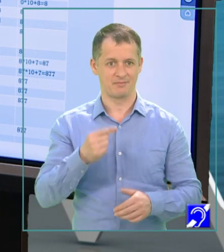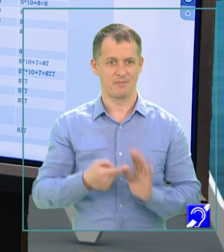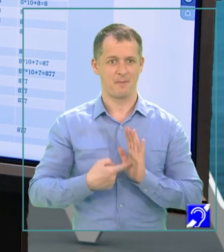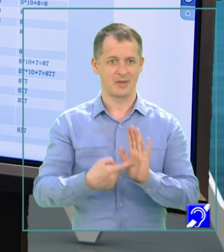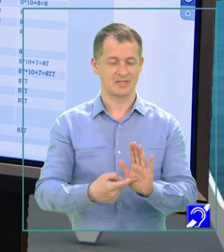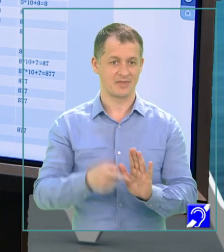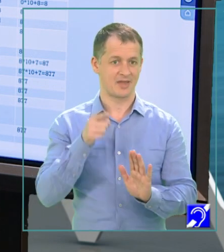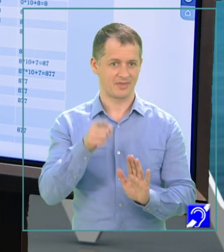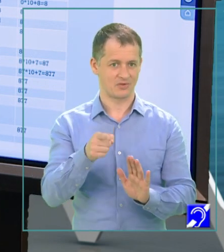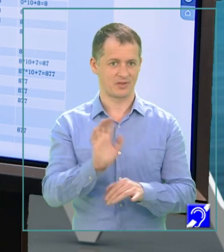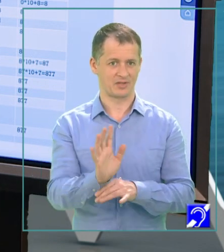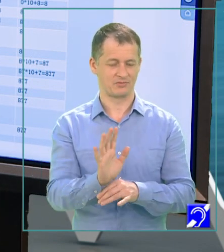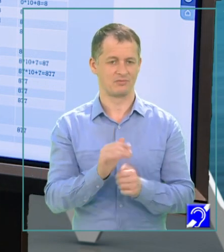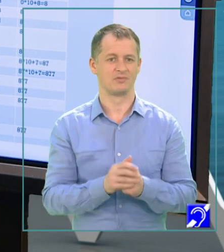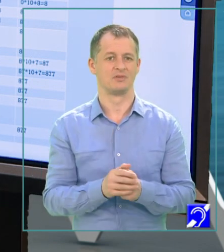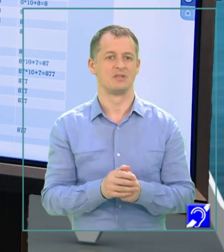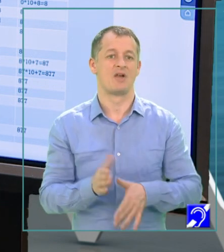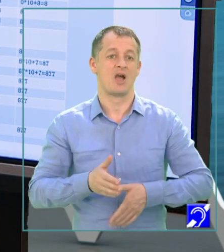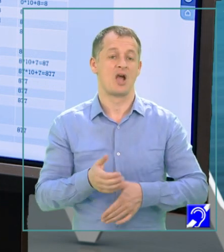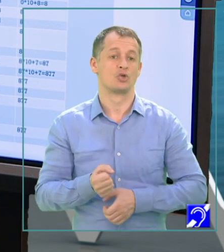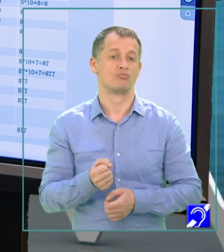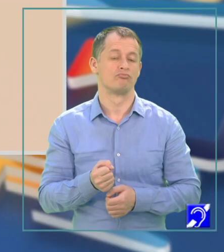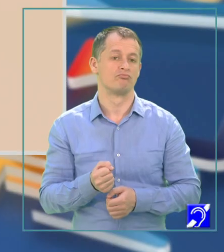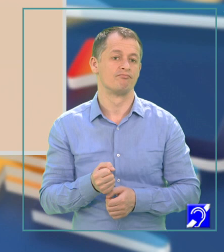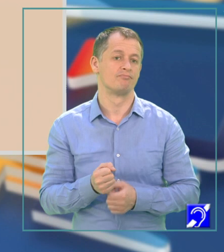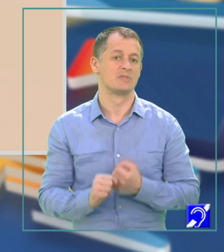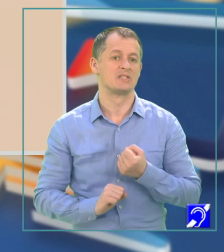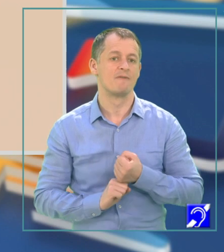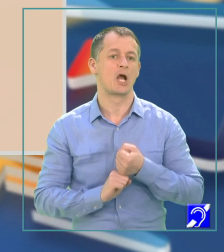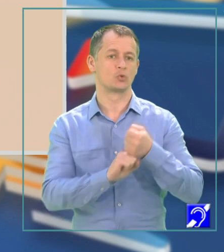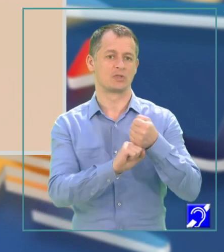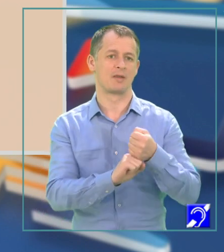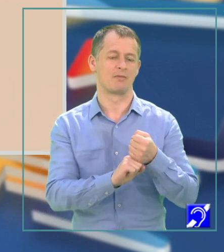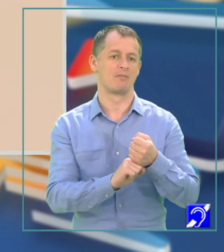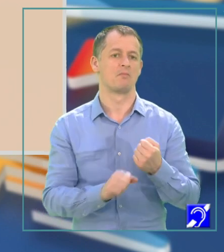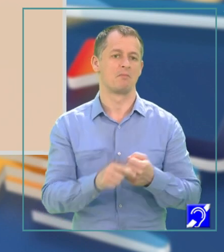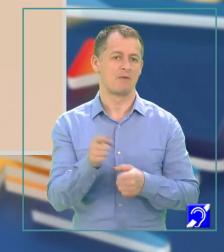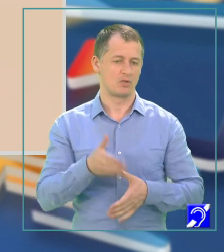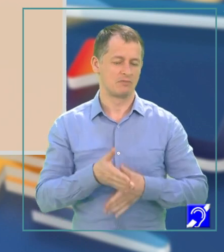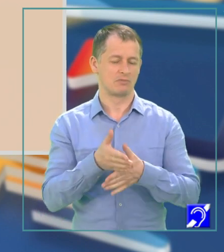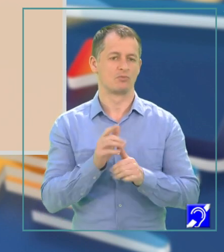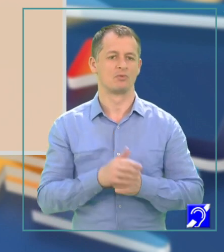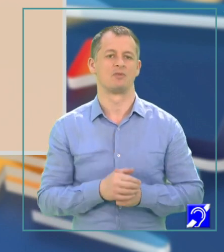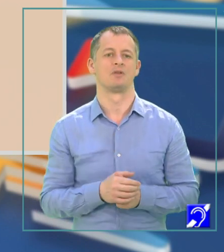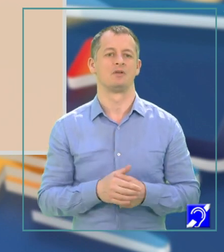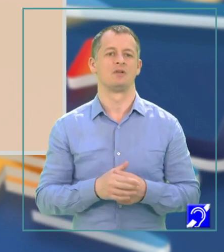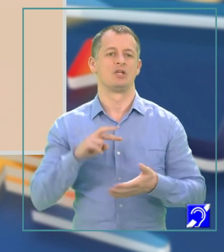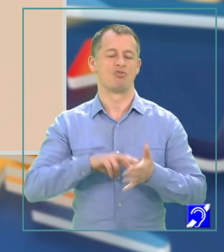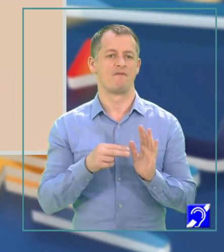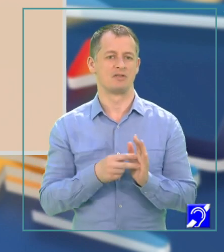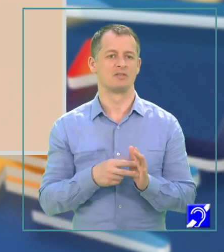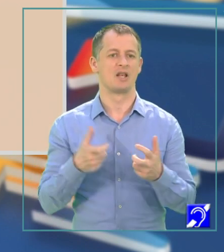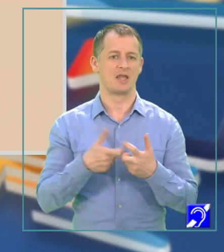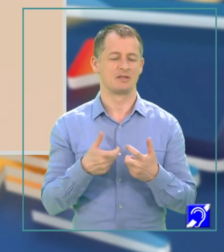să vă ajute să recapitulați acești algoritmi și să puteți să rezolvați problemele care operează